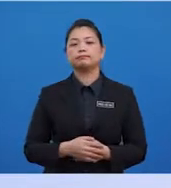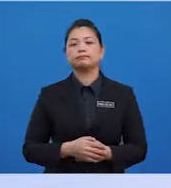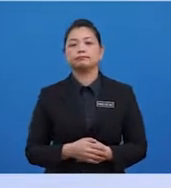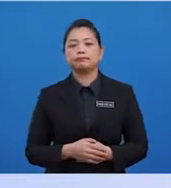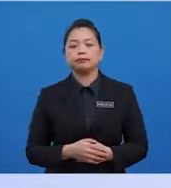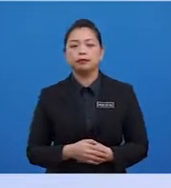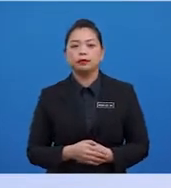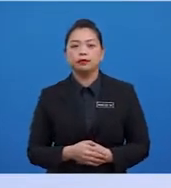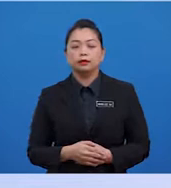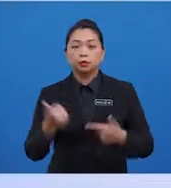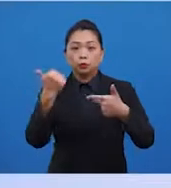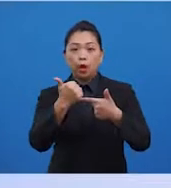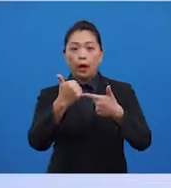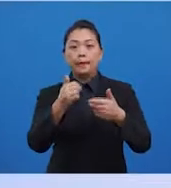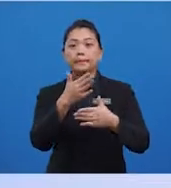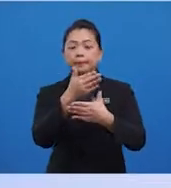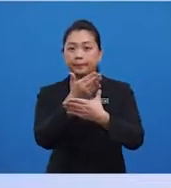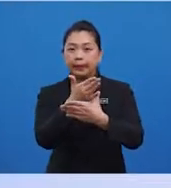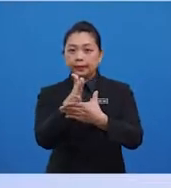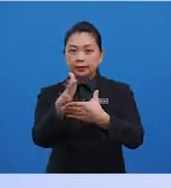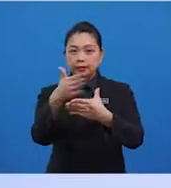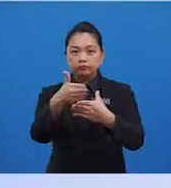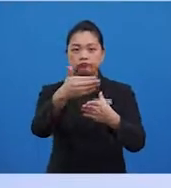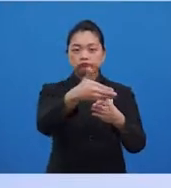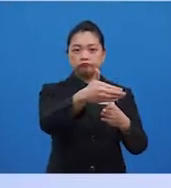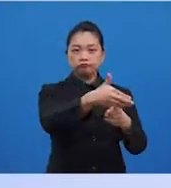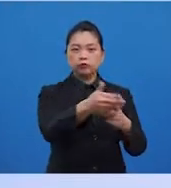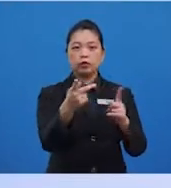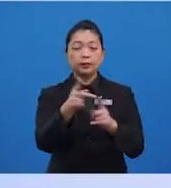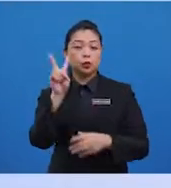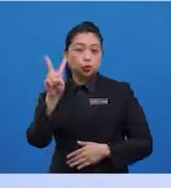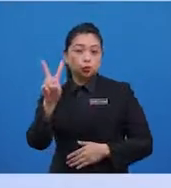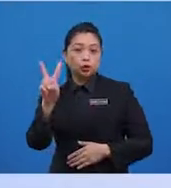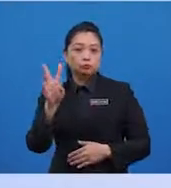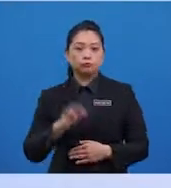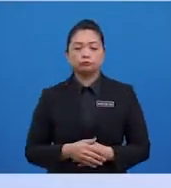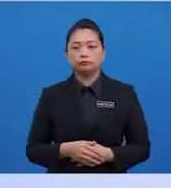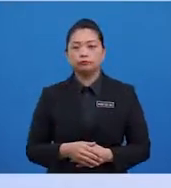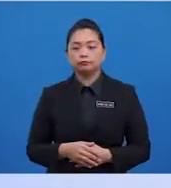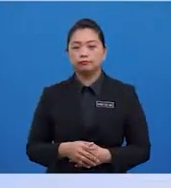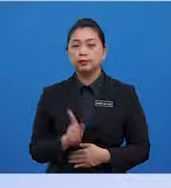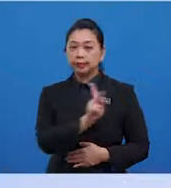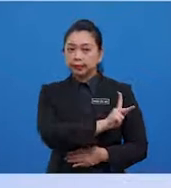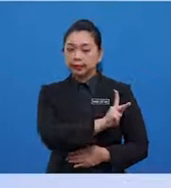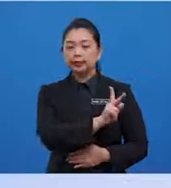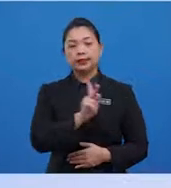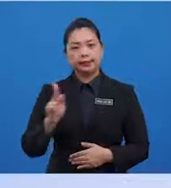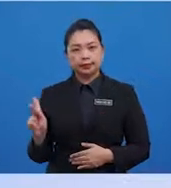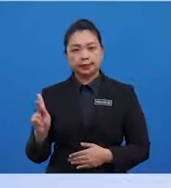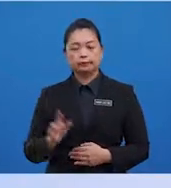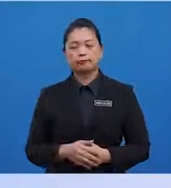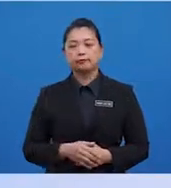kedua, membahagi set data kepada dua bahagian. kiri dan kanan